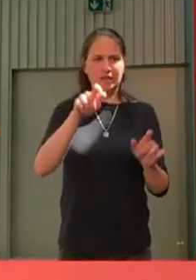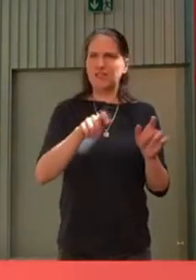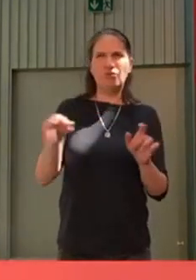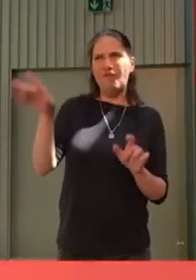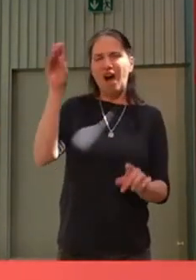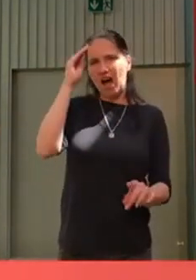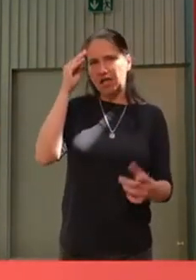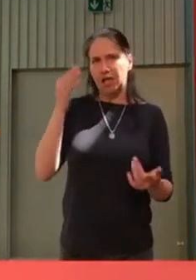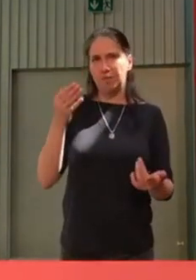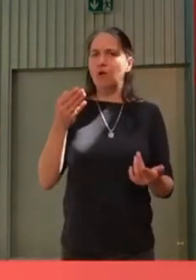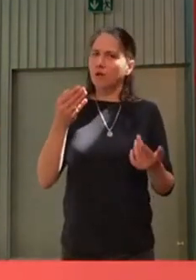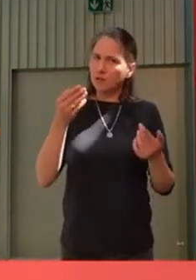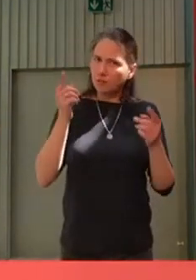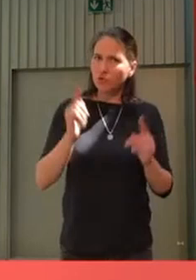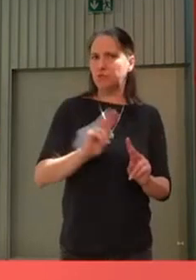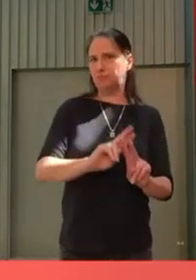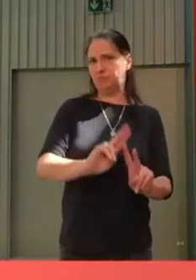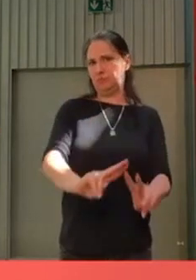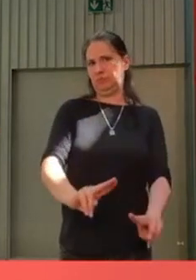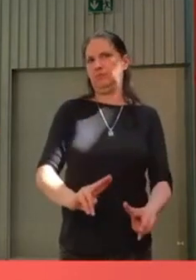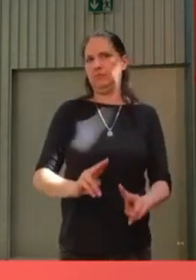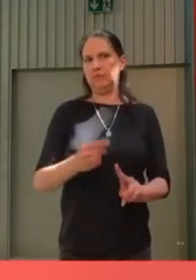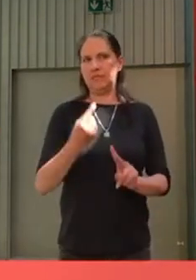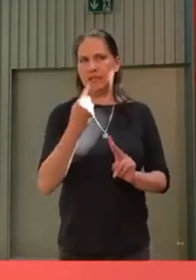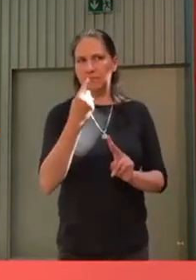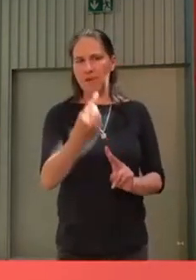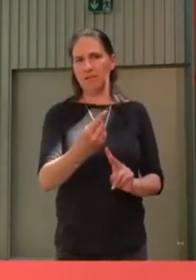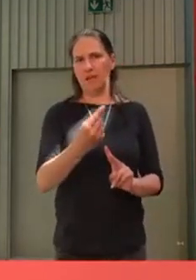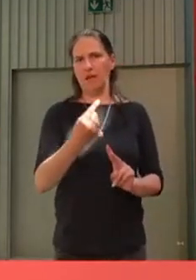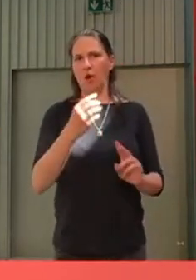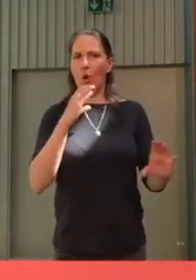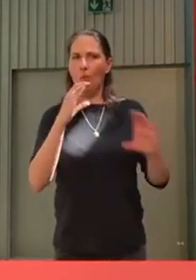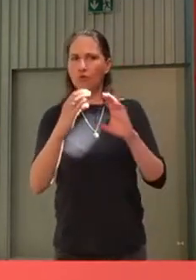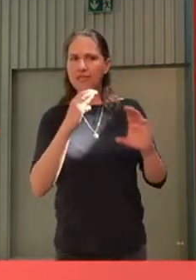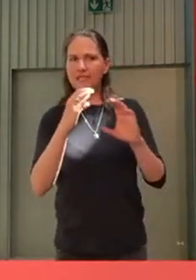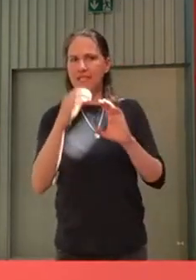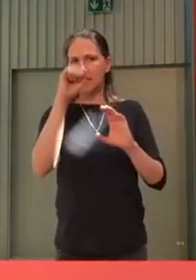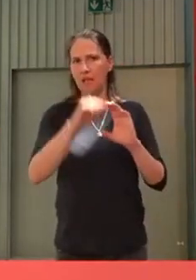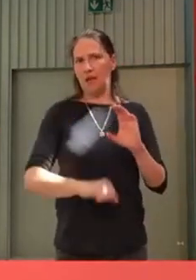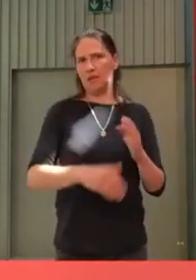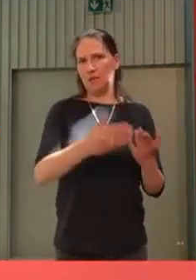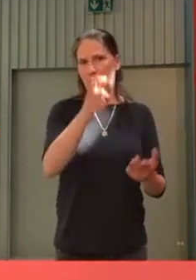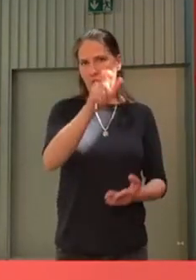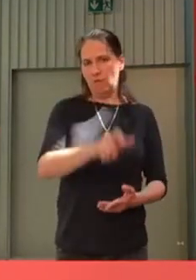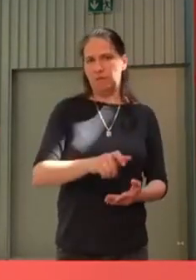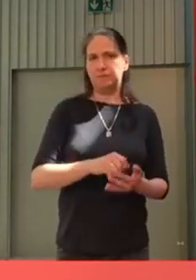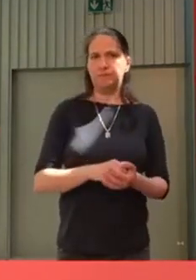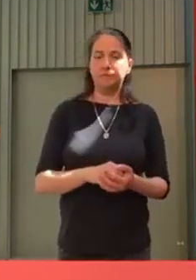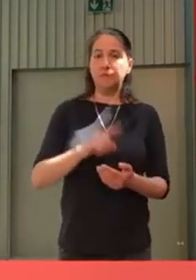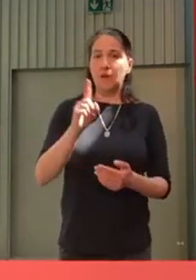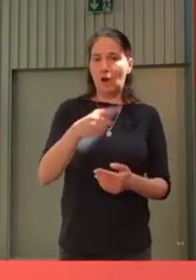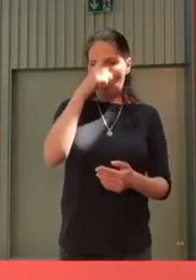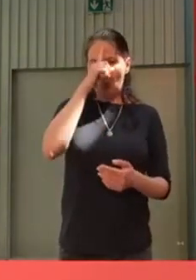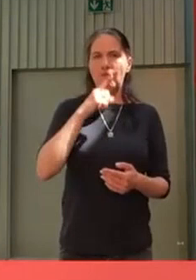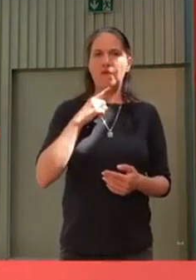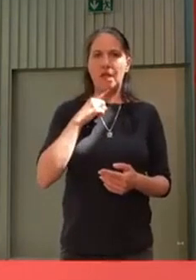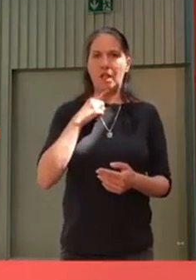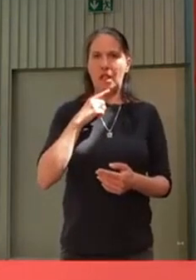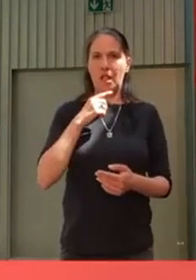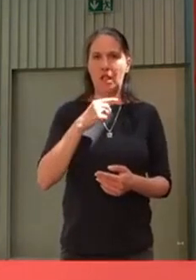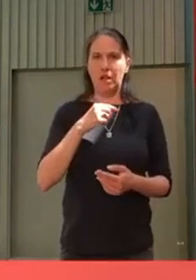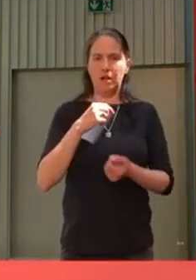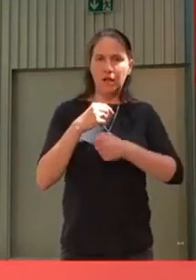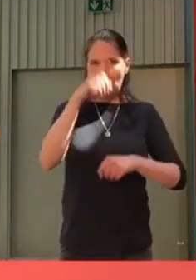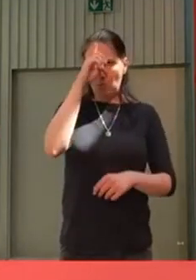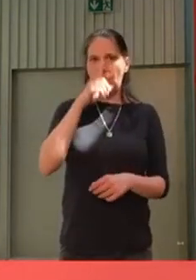müssen wir eben noch arbeiten, damit das besser auch ankommt und kommuniziert wird. Wir müssen auch stärker an unserem Profil arbeiten und